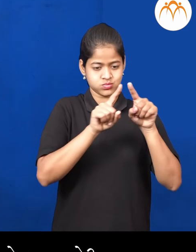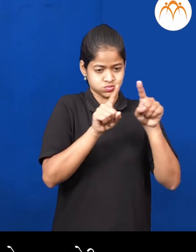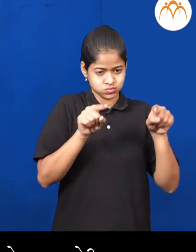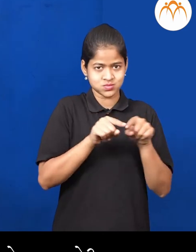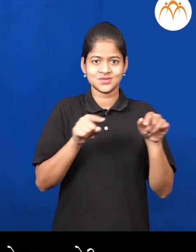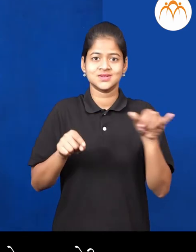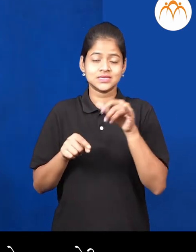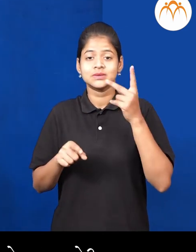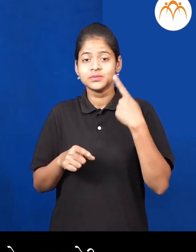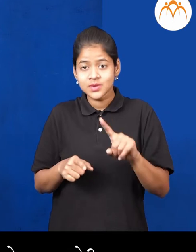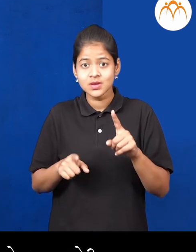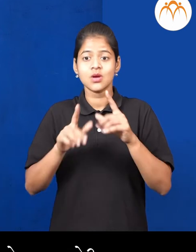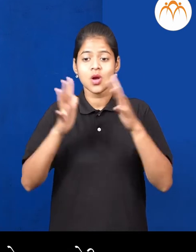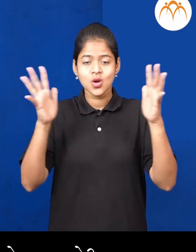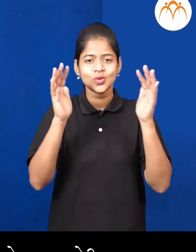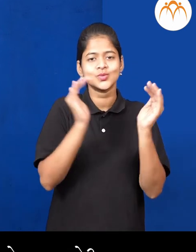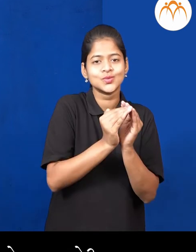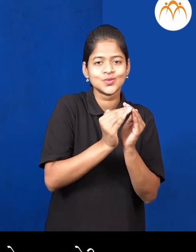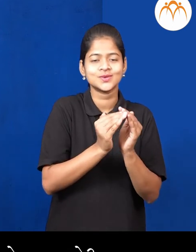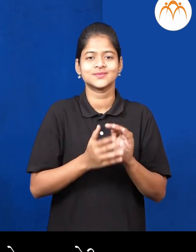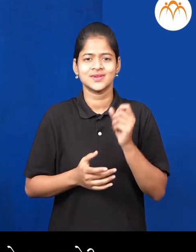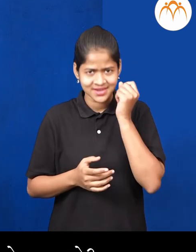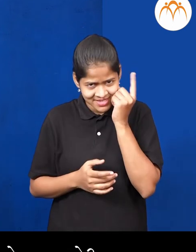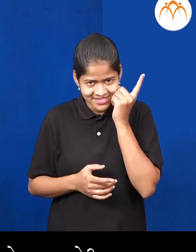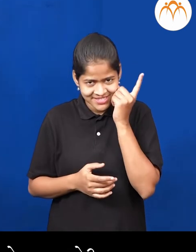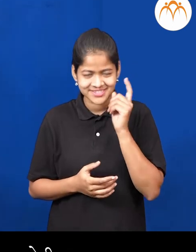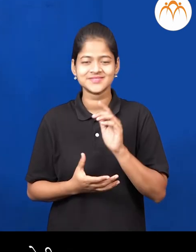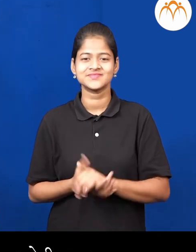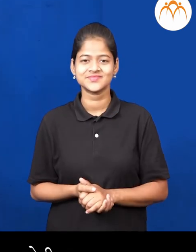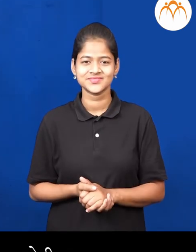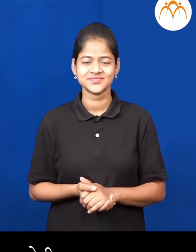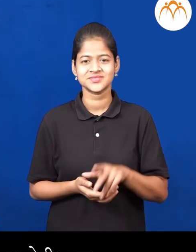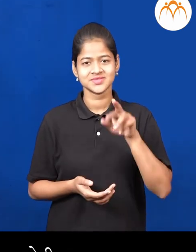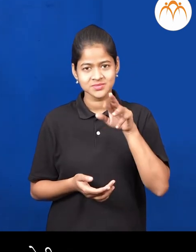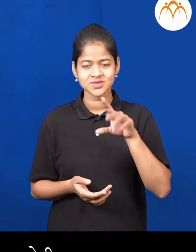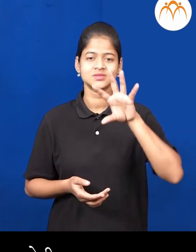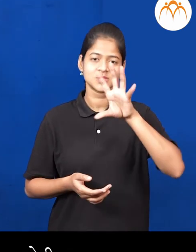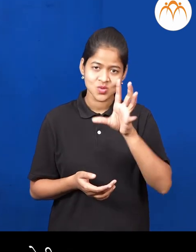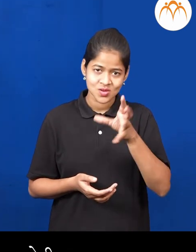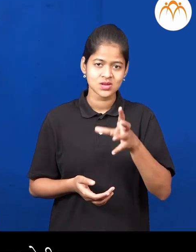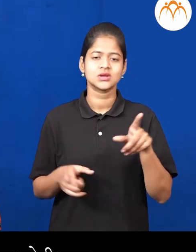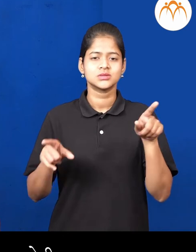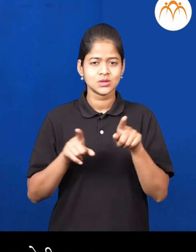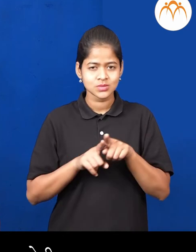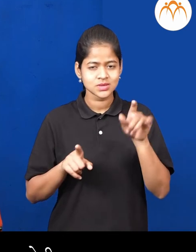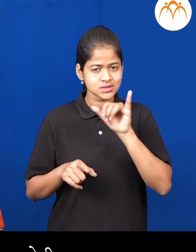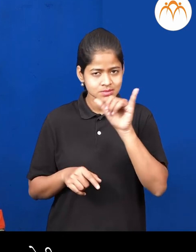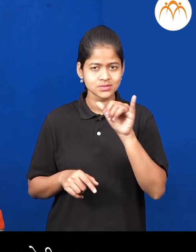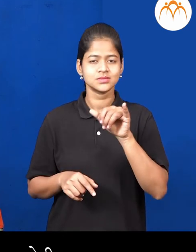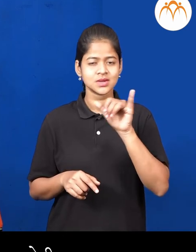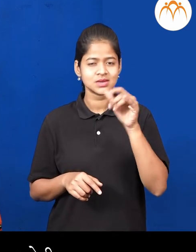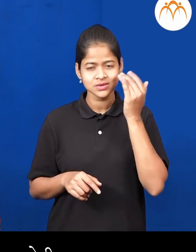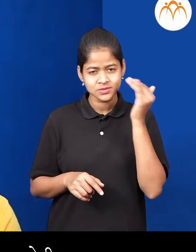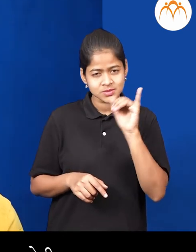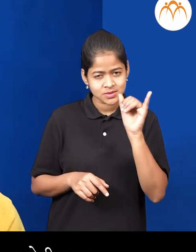पण हाँ मोठा है, हाँ छोटा है, समझला? मन्जे, वर्त्वा सर्ख्यास दिसनारा